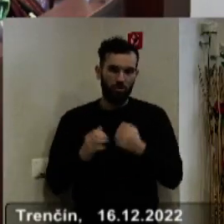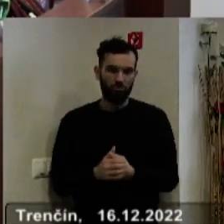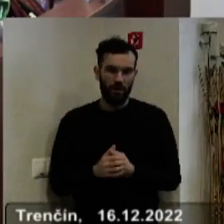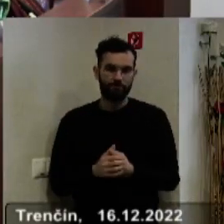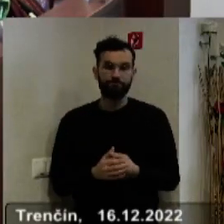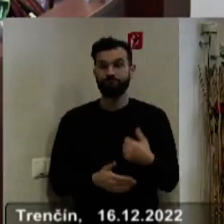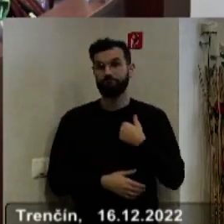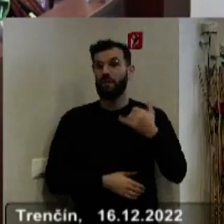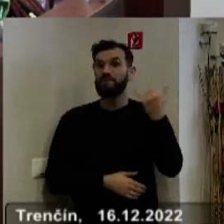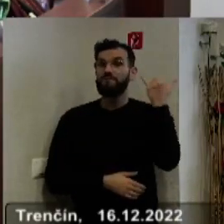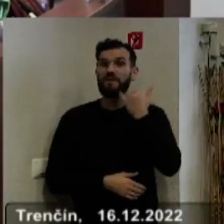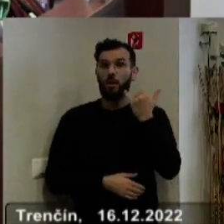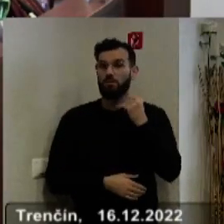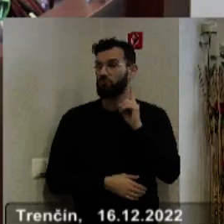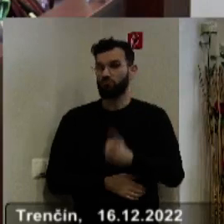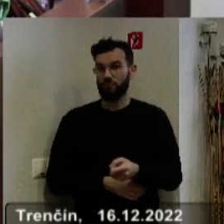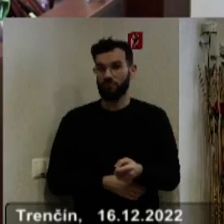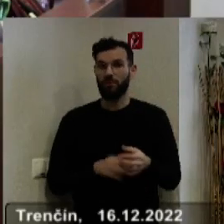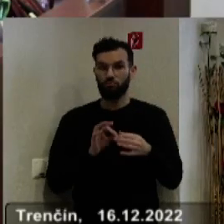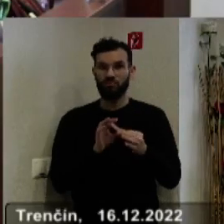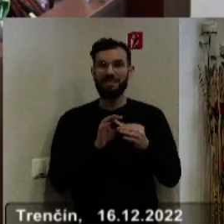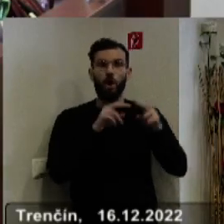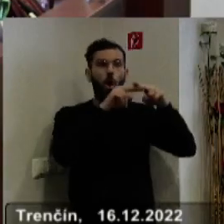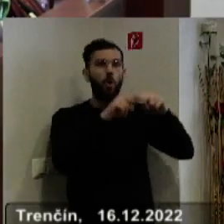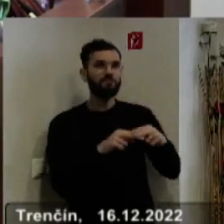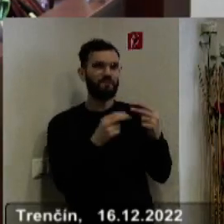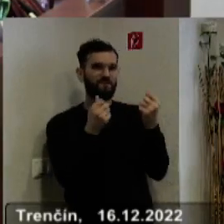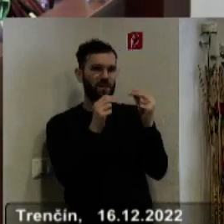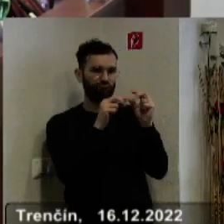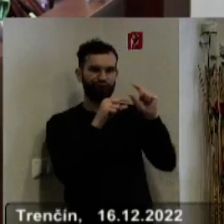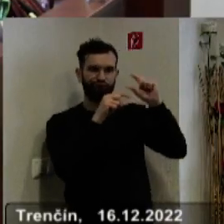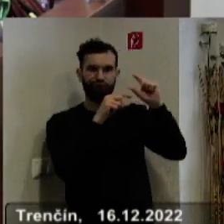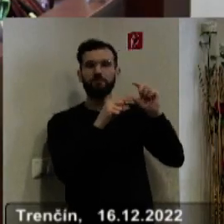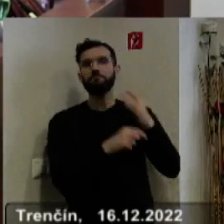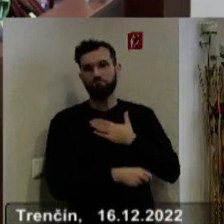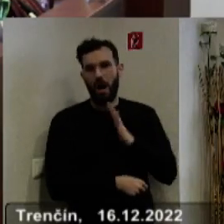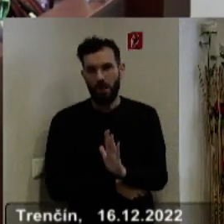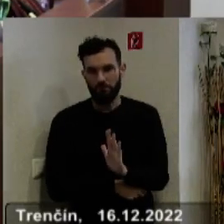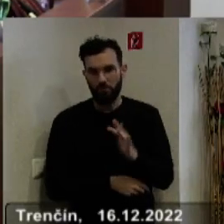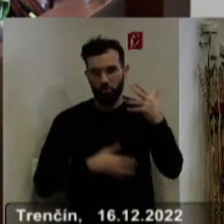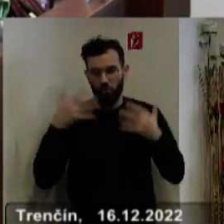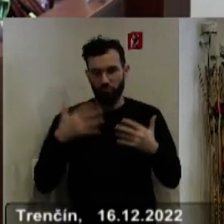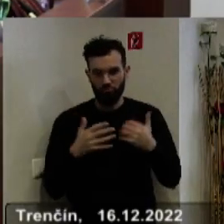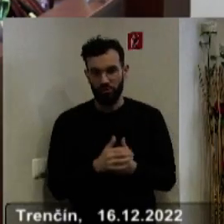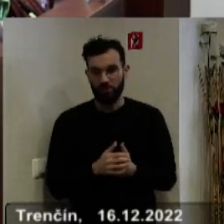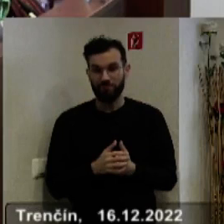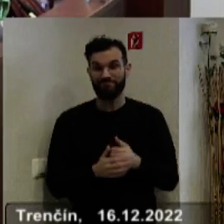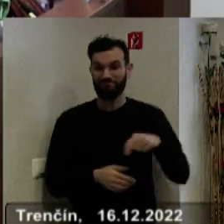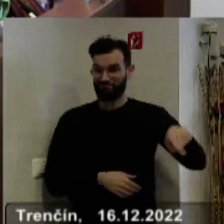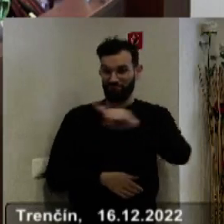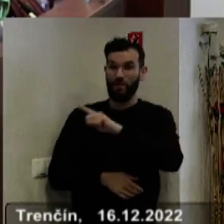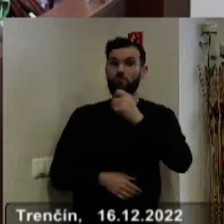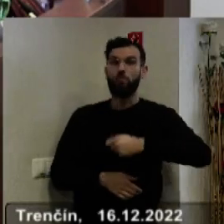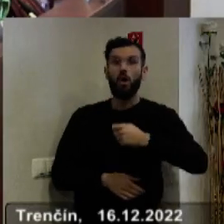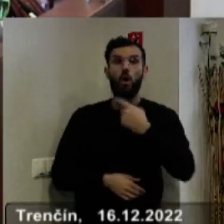tuto máme výhodu v tom, že schvaľujeme prebytkový rozpočet a pravdou je to, a to ocenili všetci poslanci, že